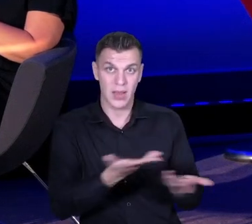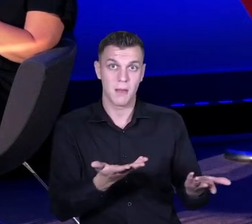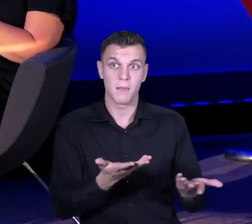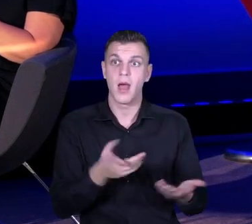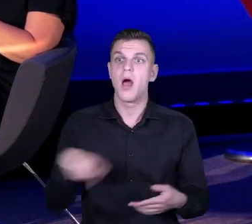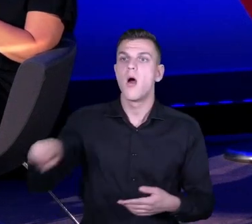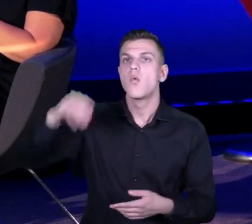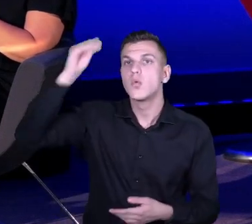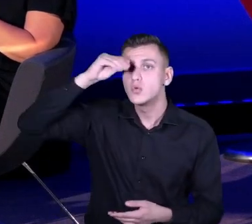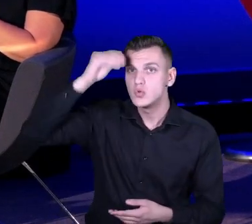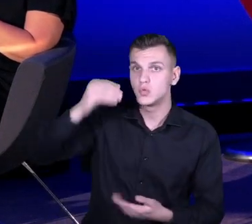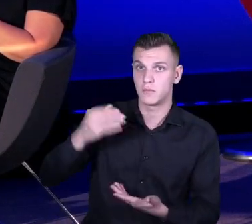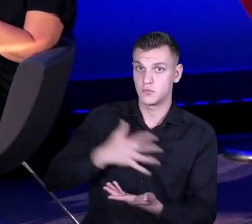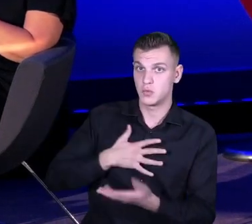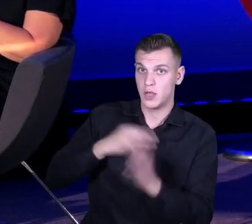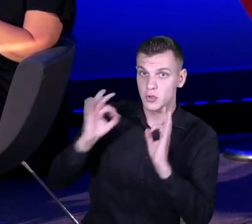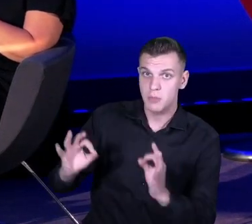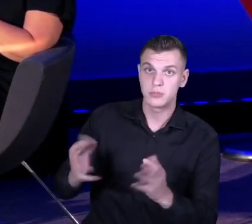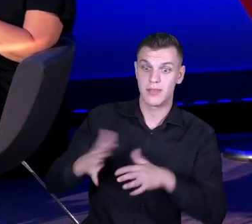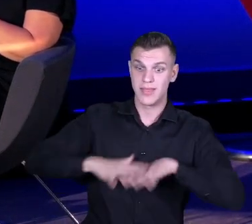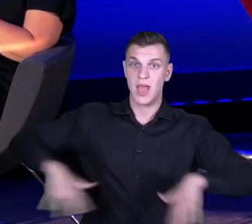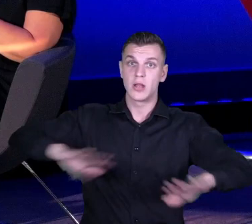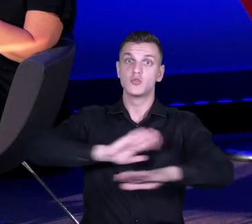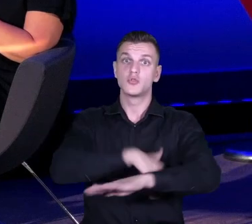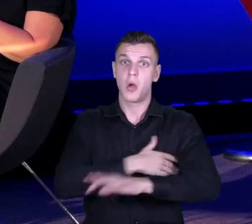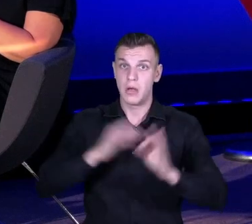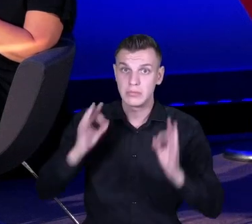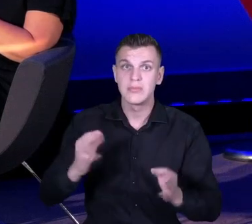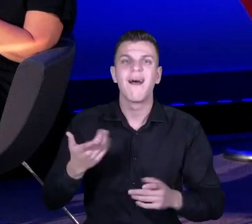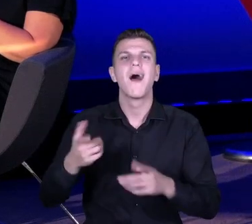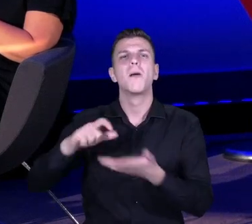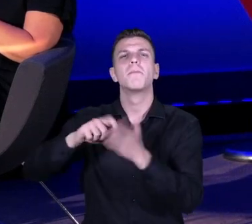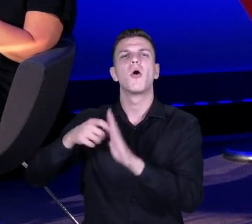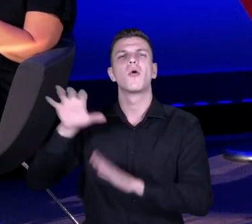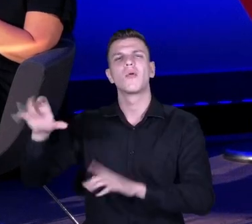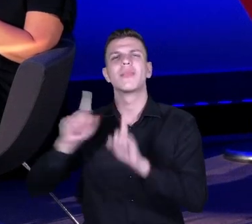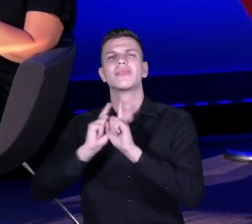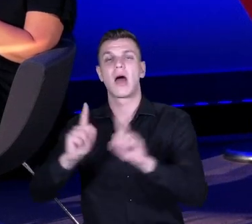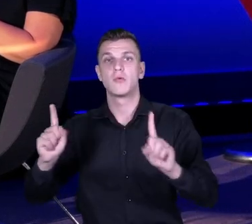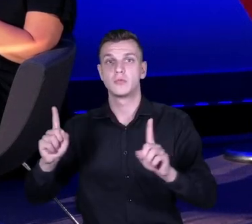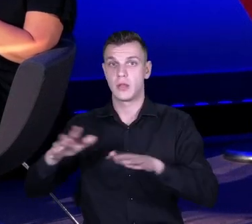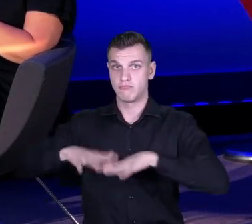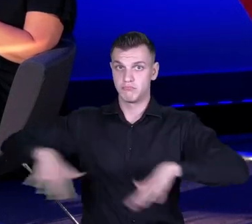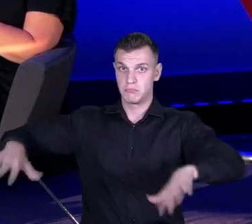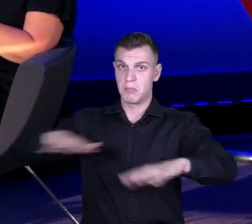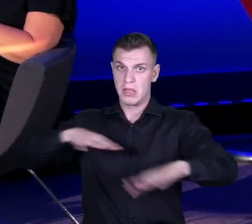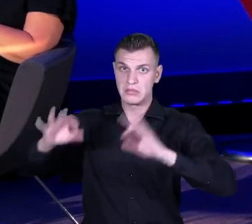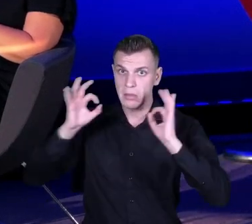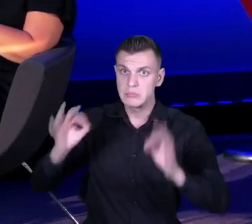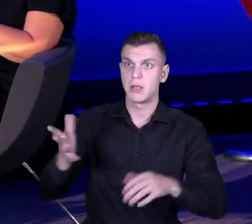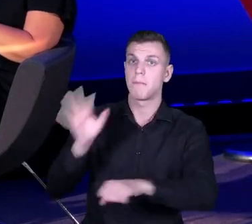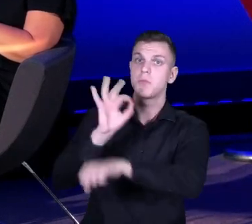na terenie szkoły, czy to, że ja zadbałem o to, żeby przestrzeń pokoju nauczycielskiego była na wysokim poziomie, łącznie z